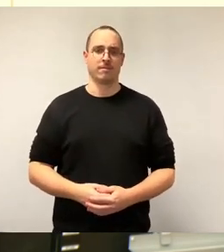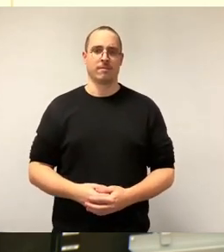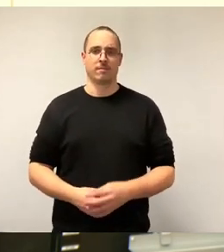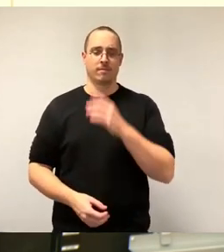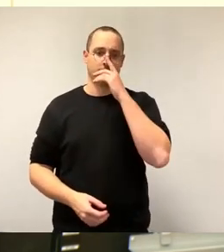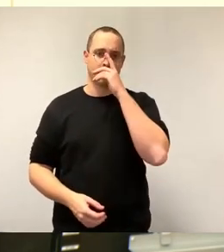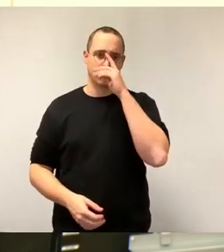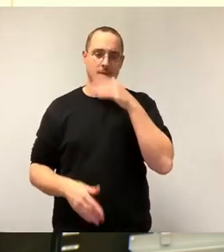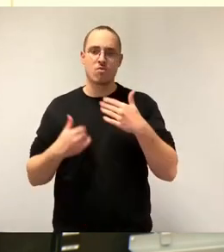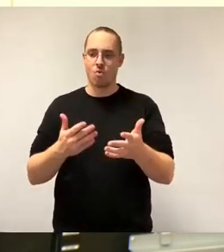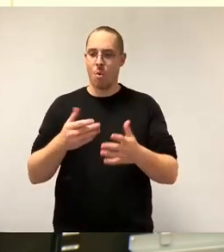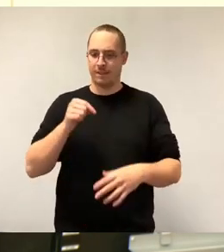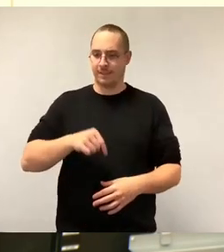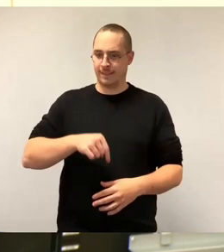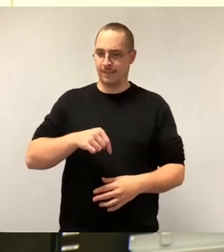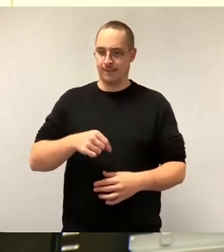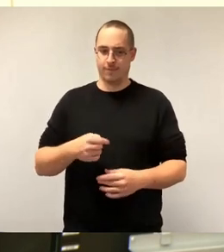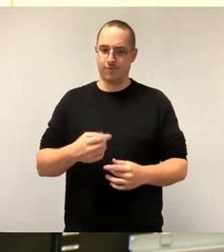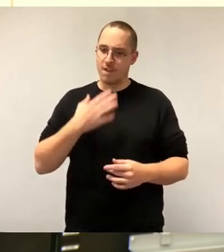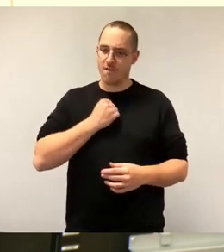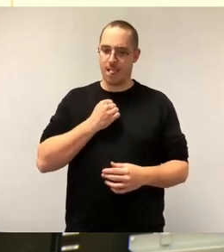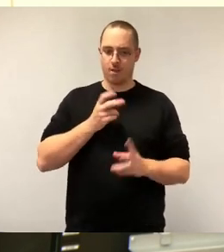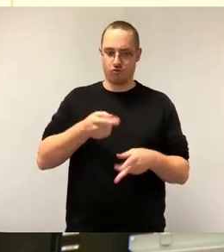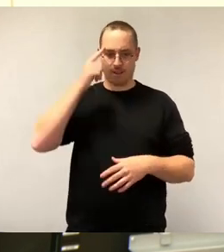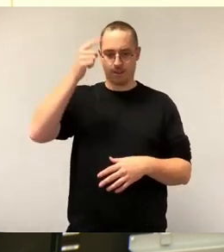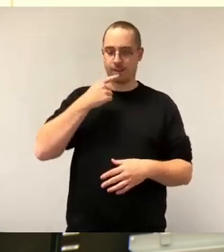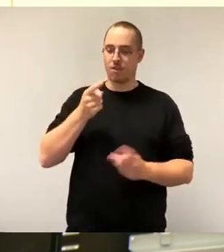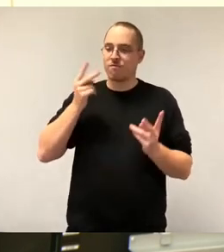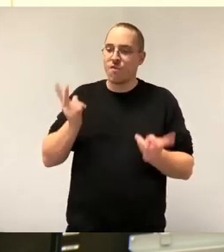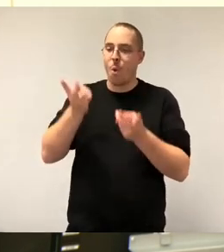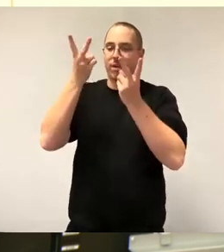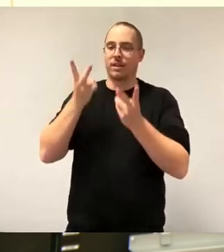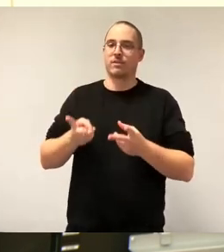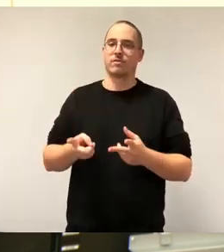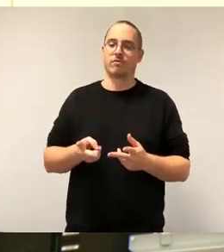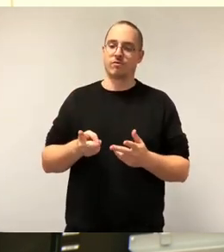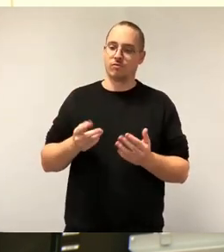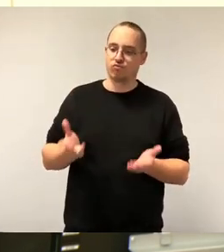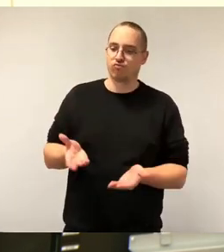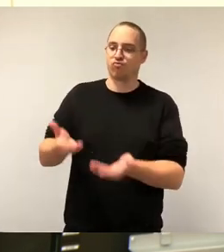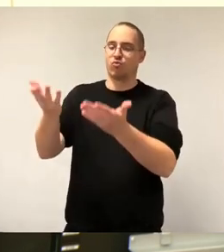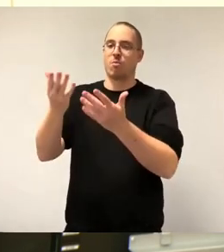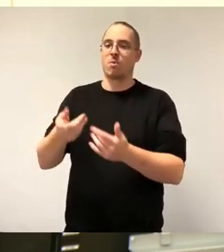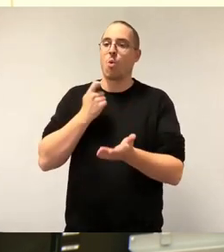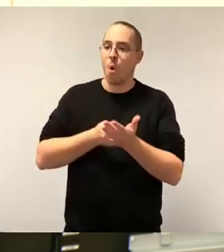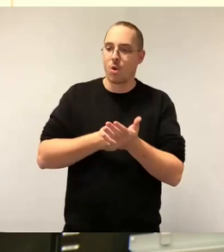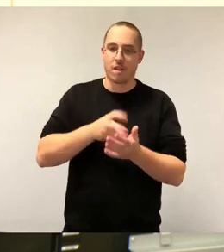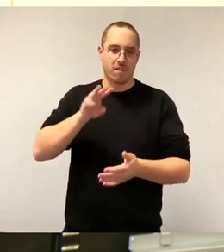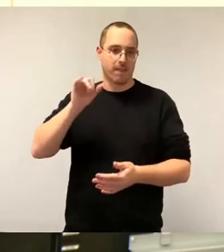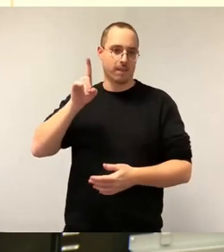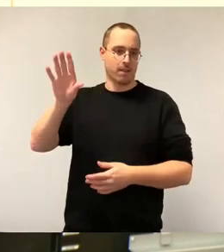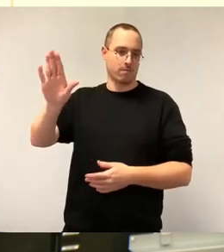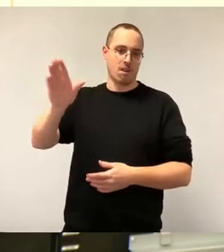statisch fördert und den davonlaufenden Kosten, die nicht in der Verantwortung der WID liegen, immer im Prinzip